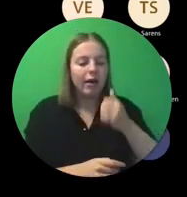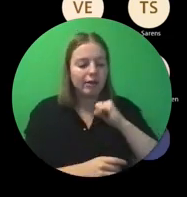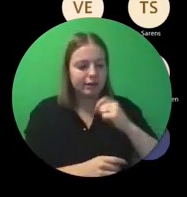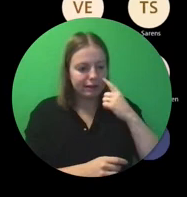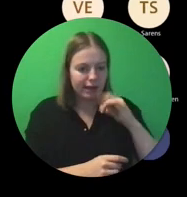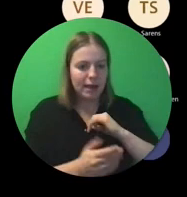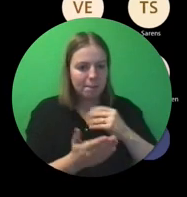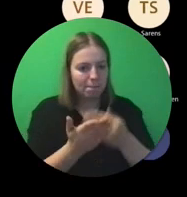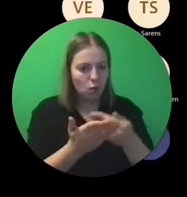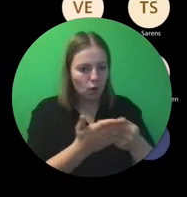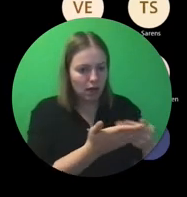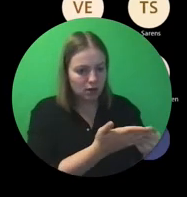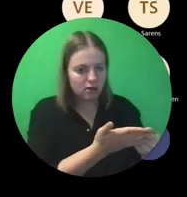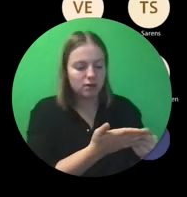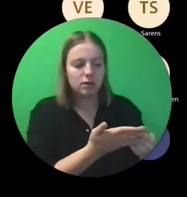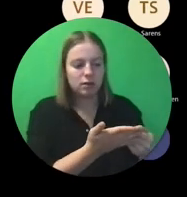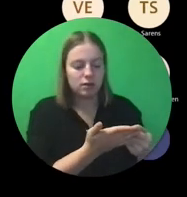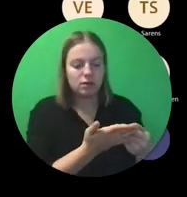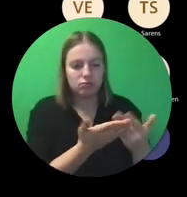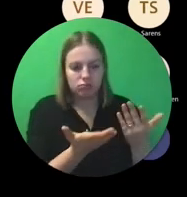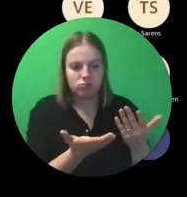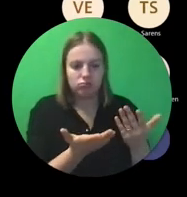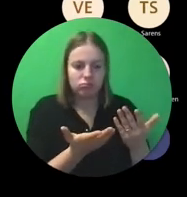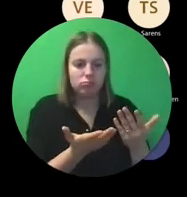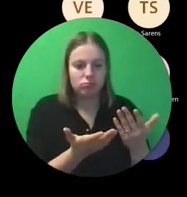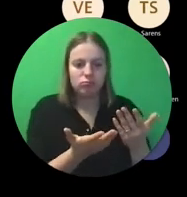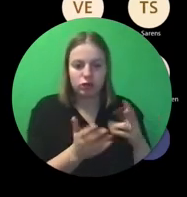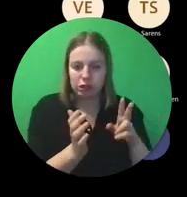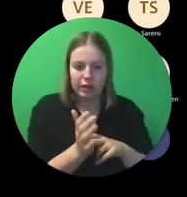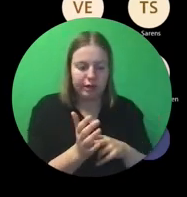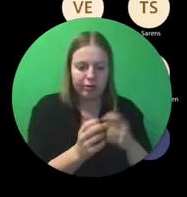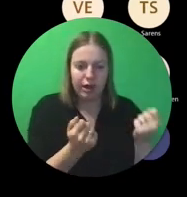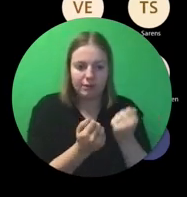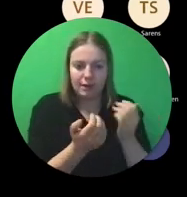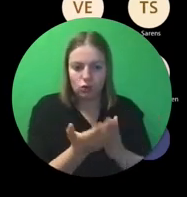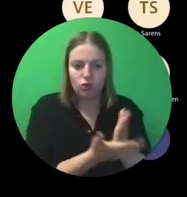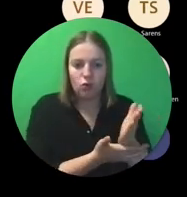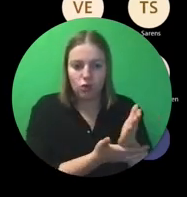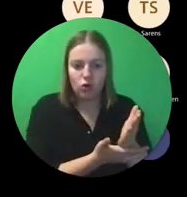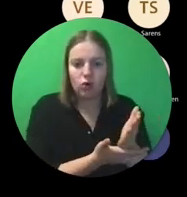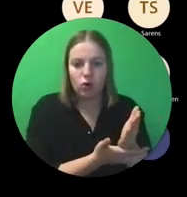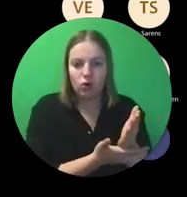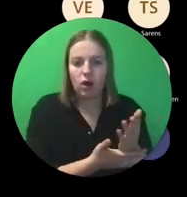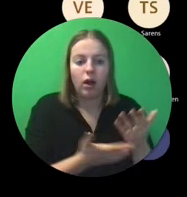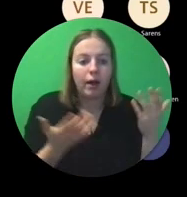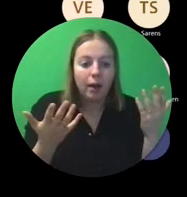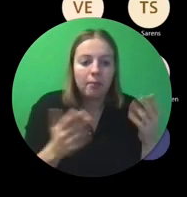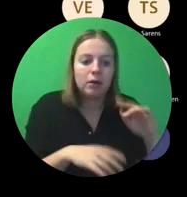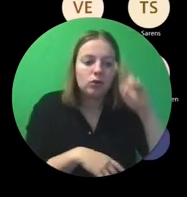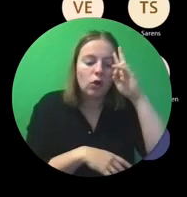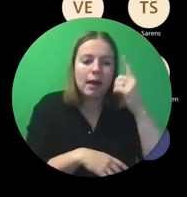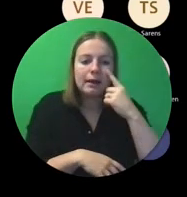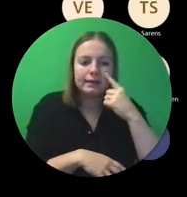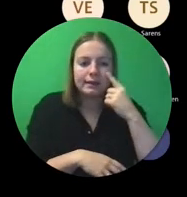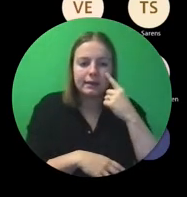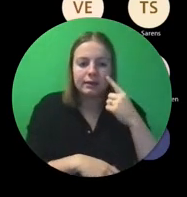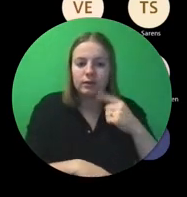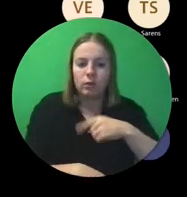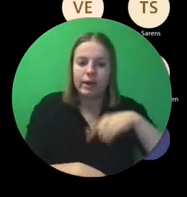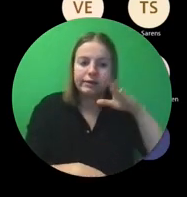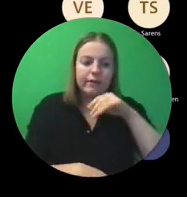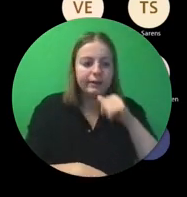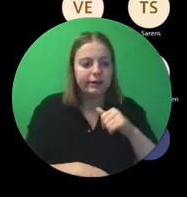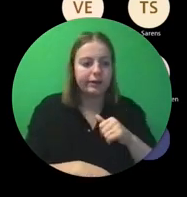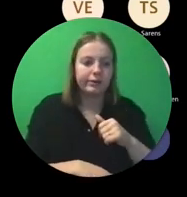uw stukken, dat het ontegensprekelijk heeft plaatsgevonden. Ja, in principe gaan wij daar dan ook niet